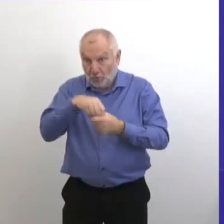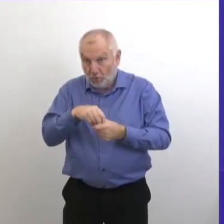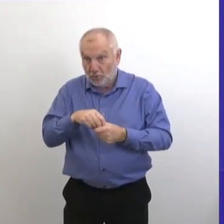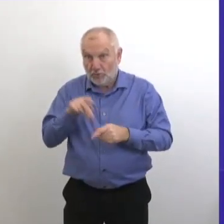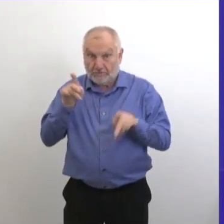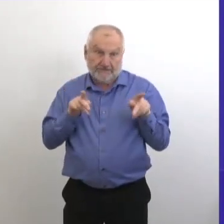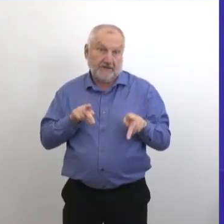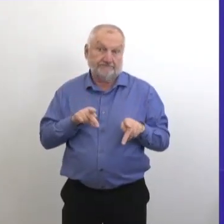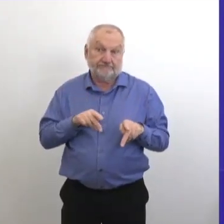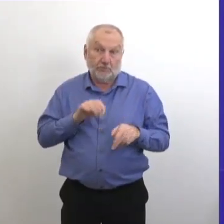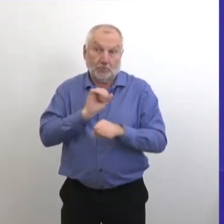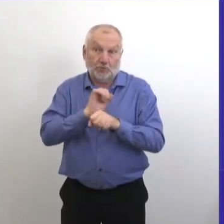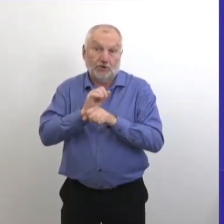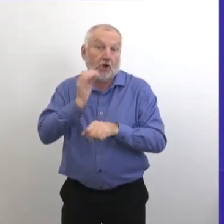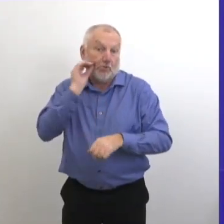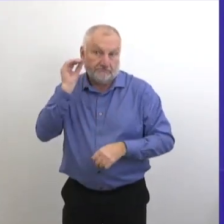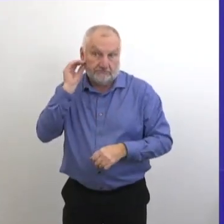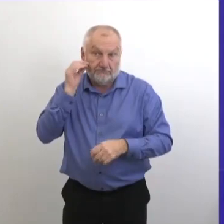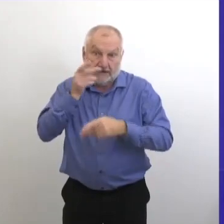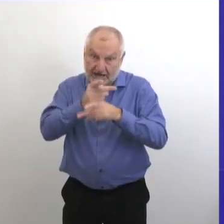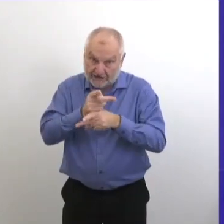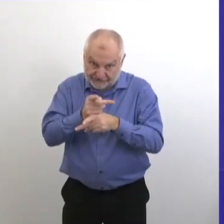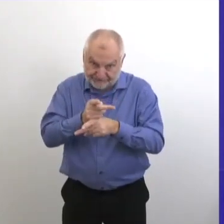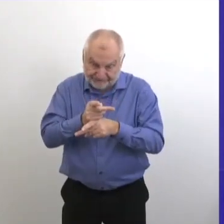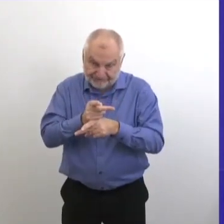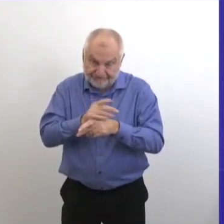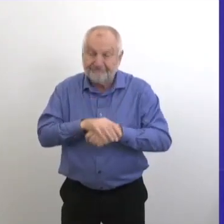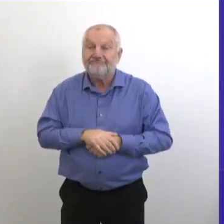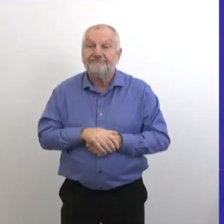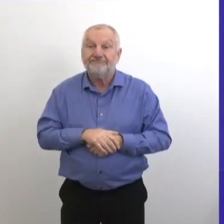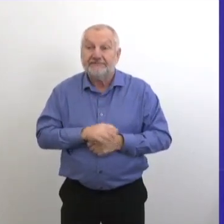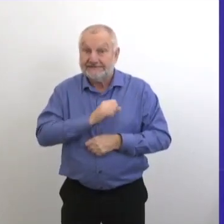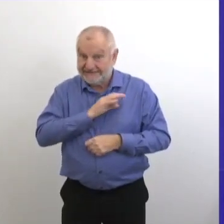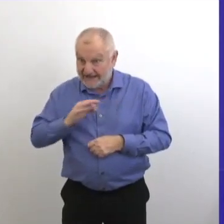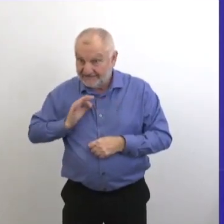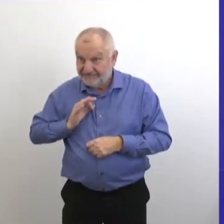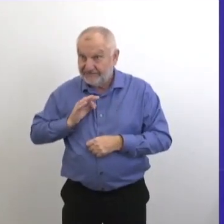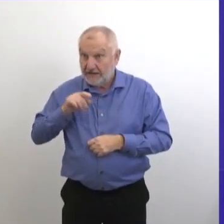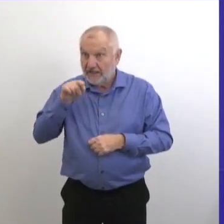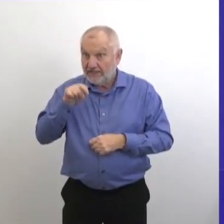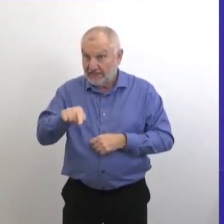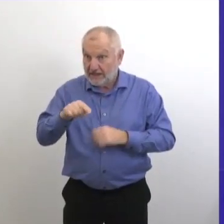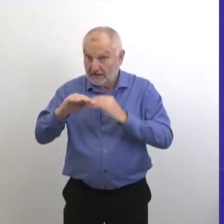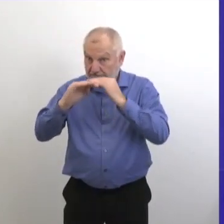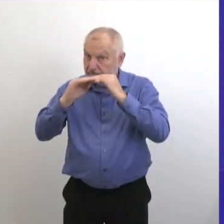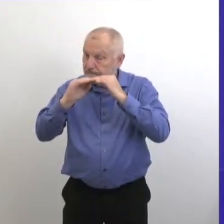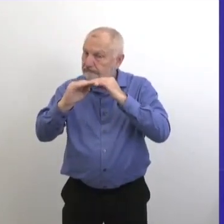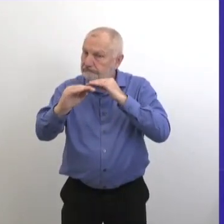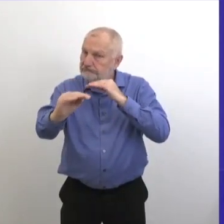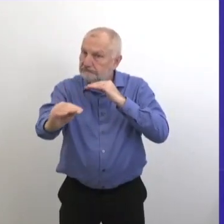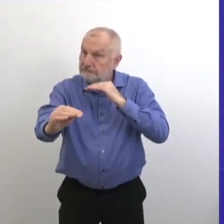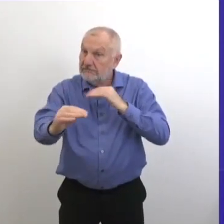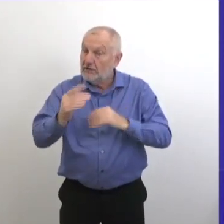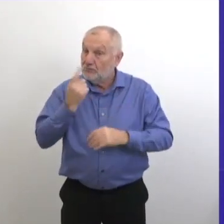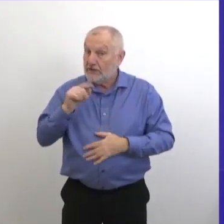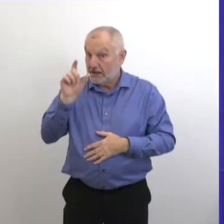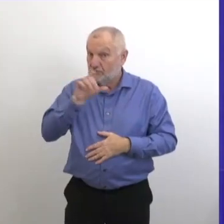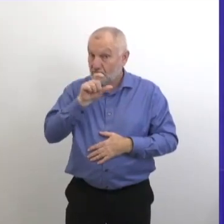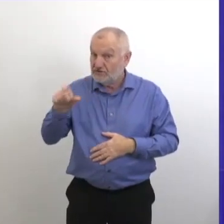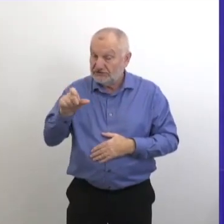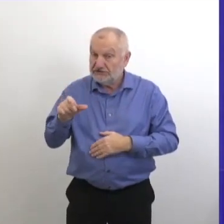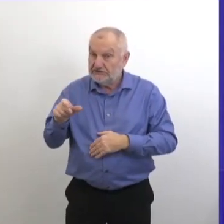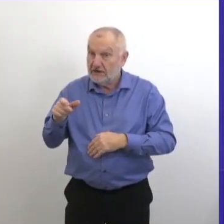ces endroits-là afin justement de stabiliser la dotation en personnel de ces établissements. La Croix-Rouge offre également du